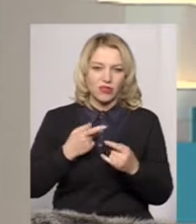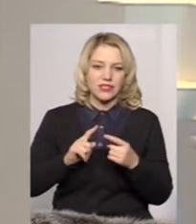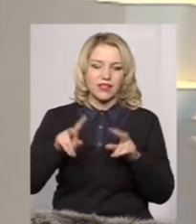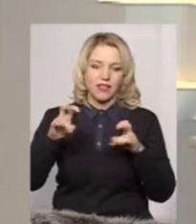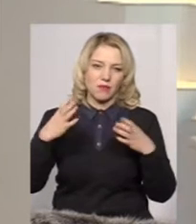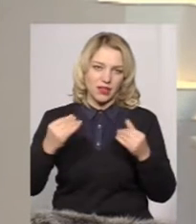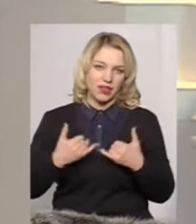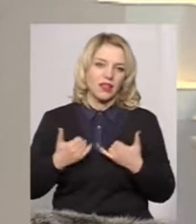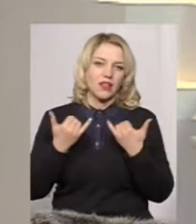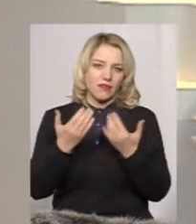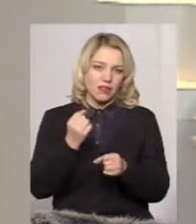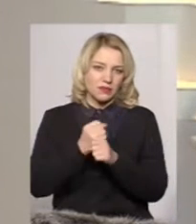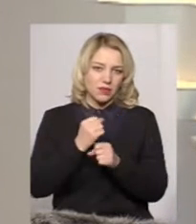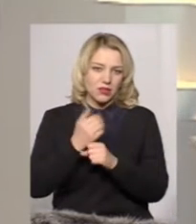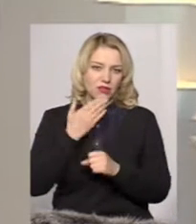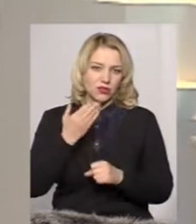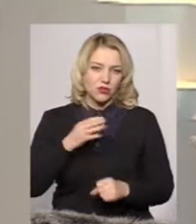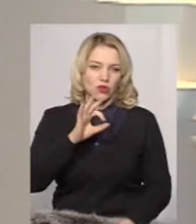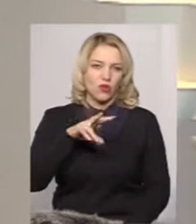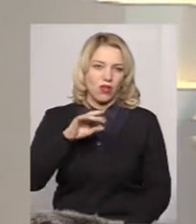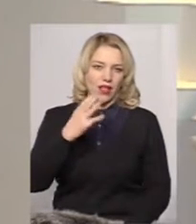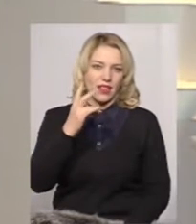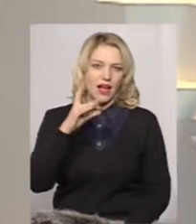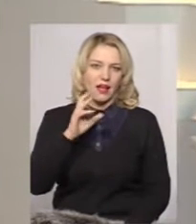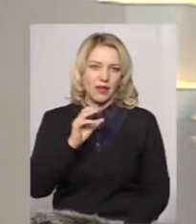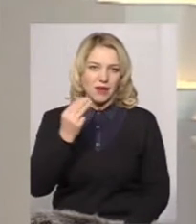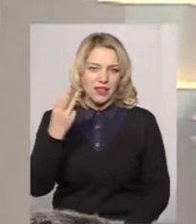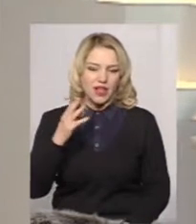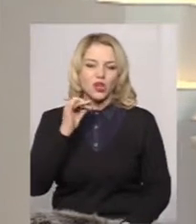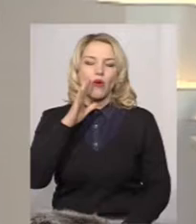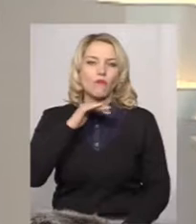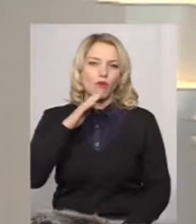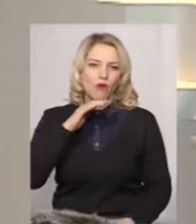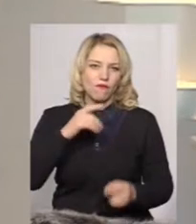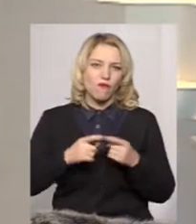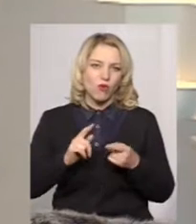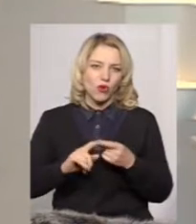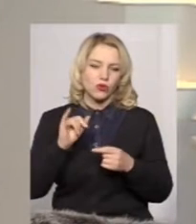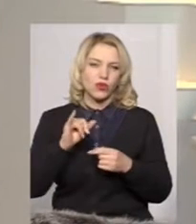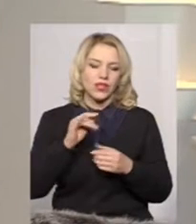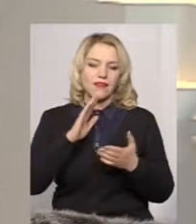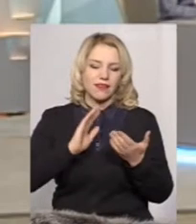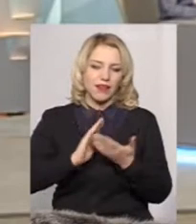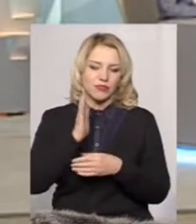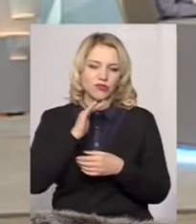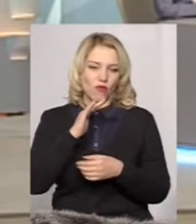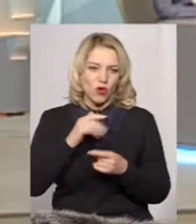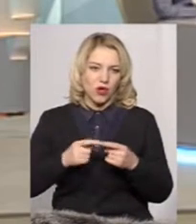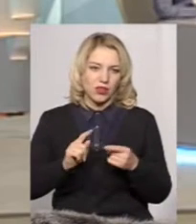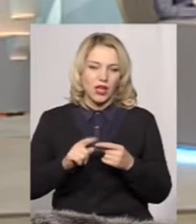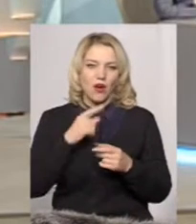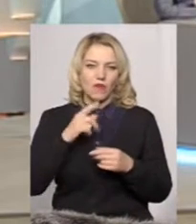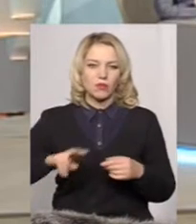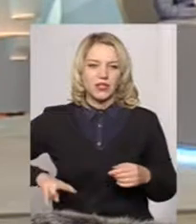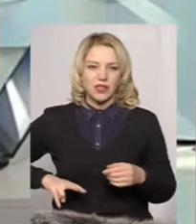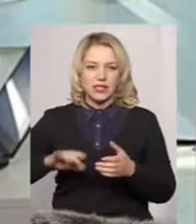наживо і запрошуємо долучатися до розмови. Про водопроводи і якість питної води нині спілкуємось із директором Хмельницького центру